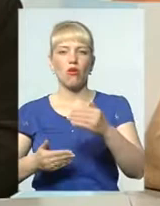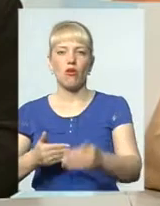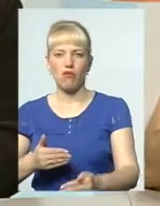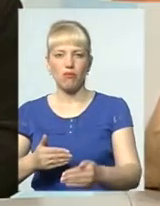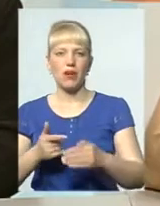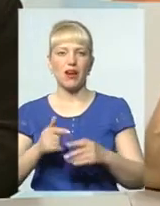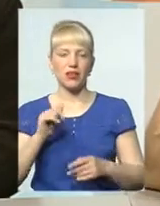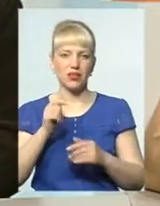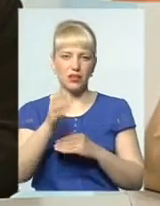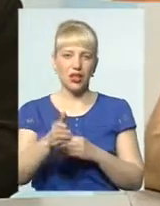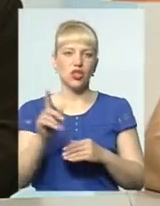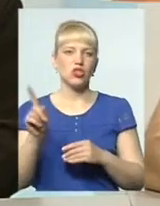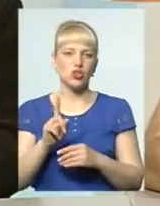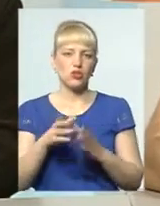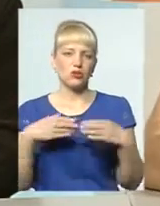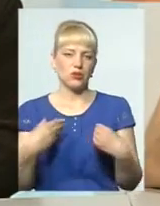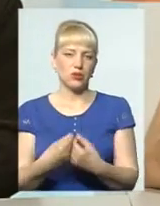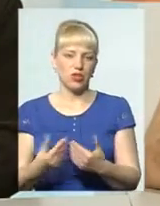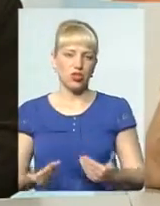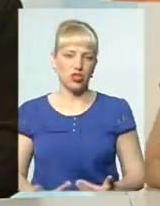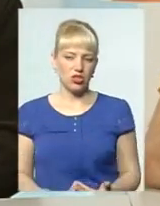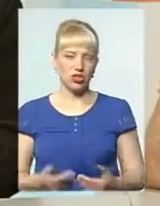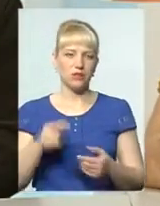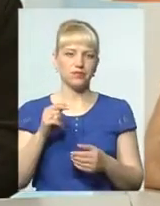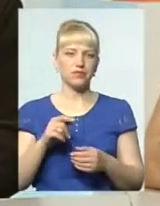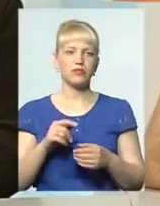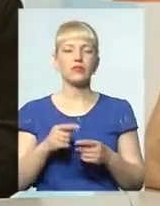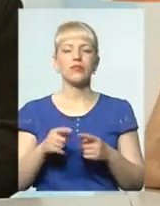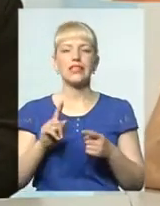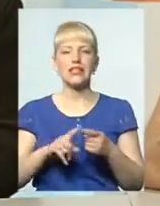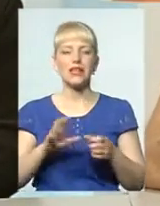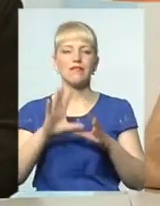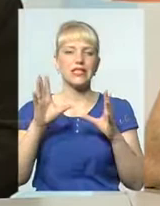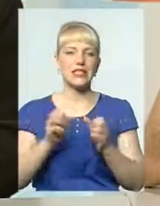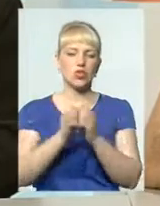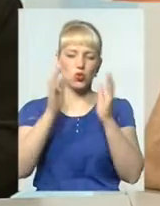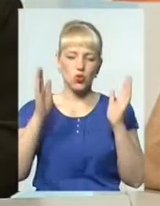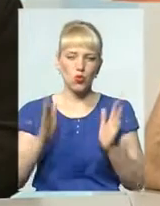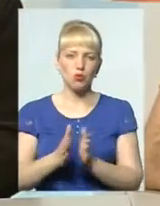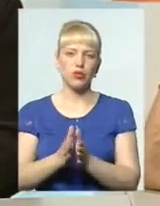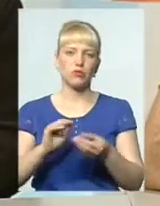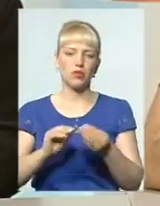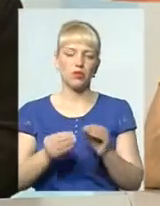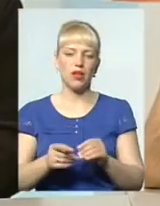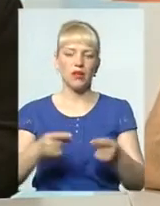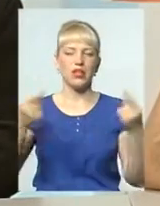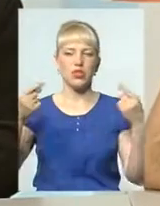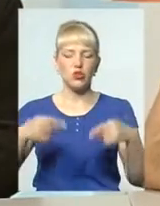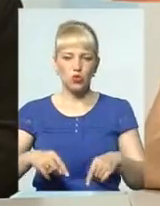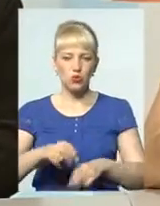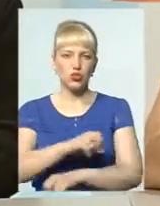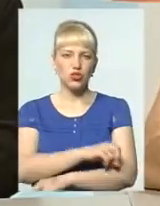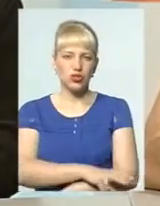зробить все для того, щоб дитина жила в родині. Тобто це сукупність проблем. І заблажіння, і втрата моральності, і втрата